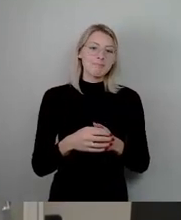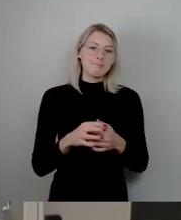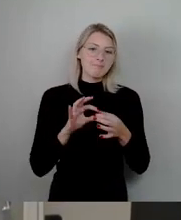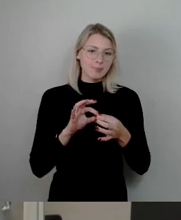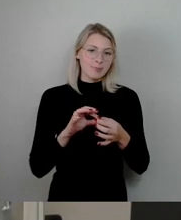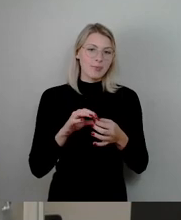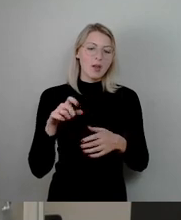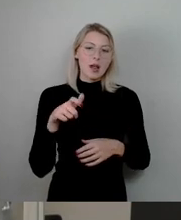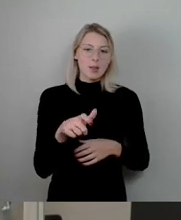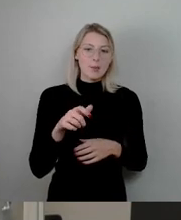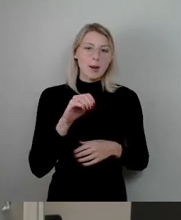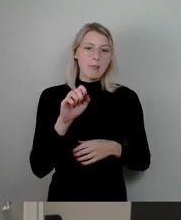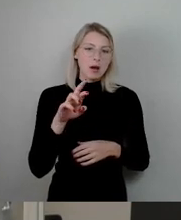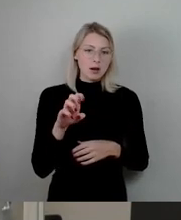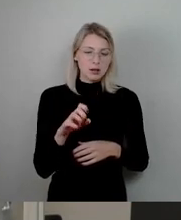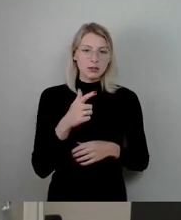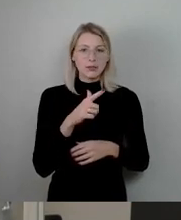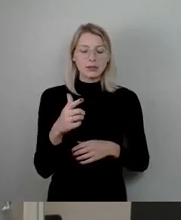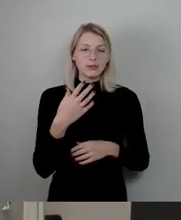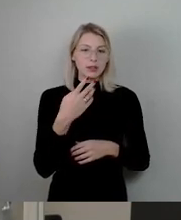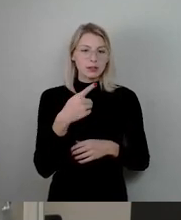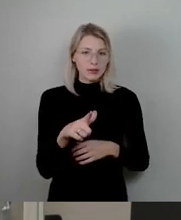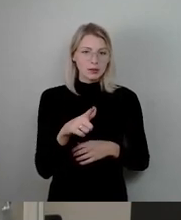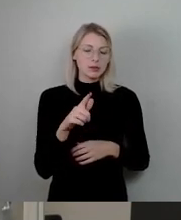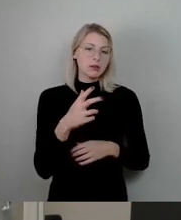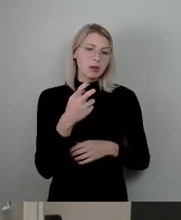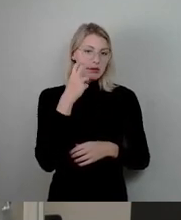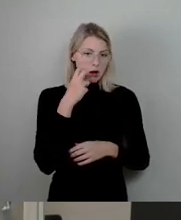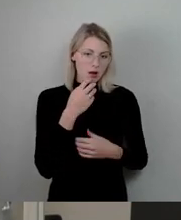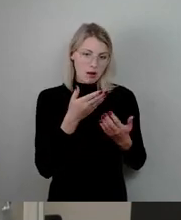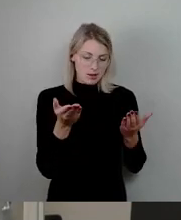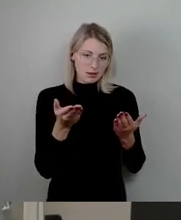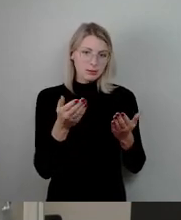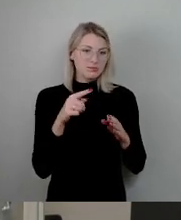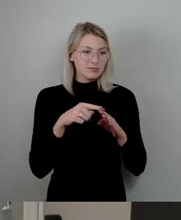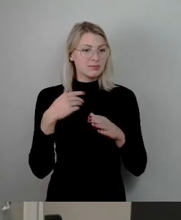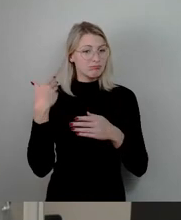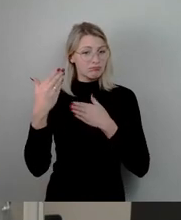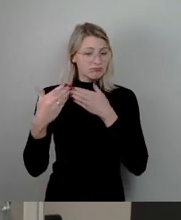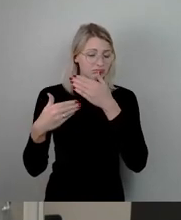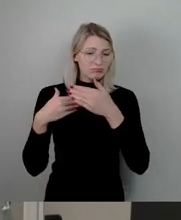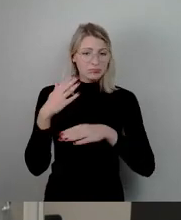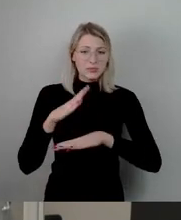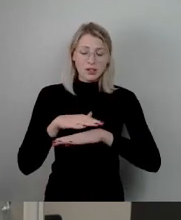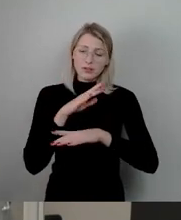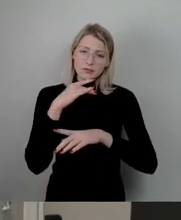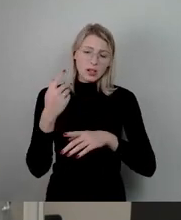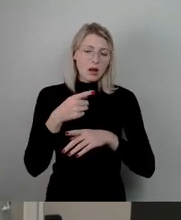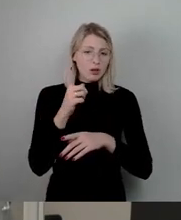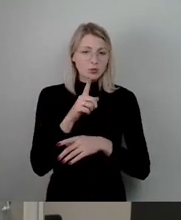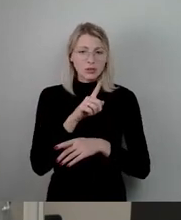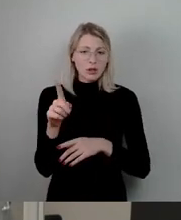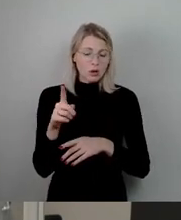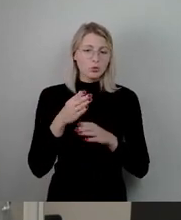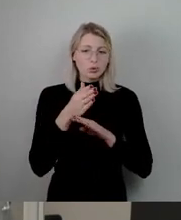2025 wird das Elber Mare 30 Jahre und in dieser langen Zeit hat es hunderttausende Besucherinnen und es ist auch für viele Menschen